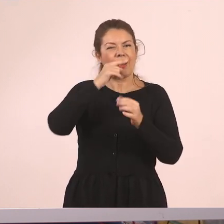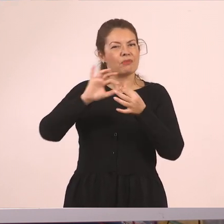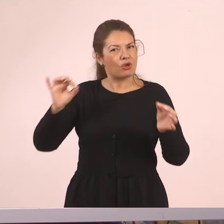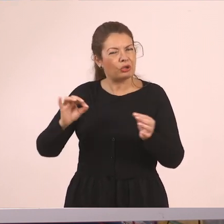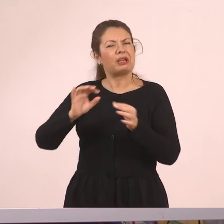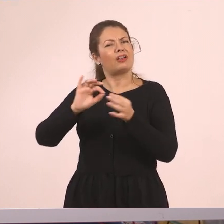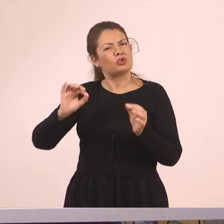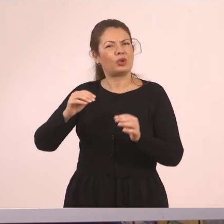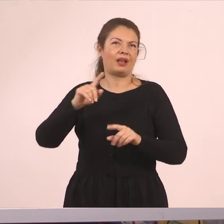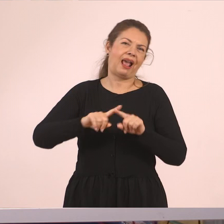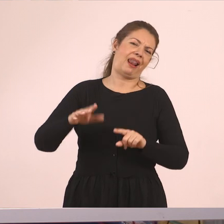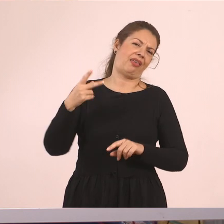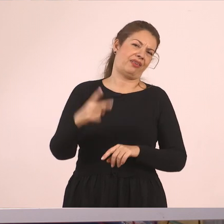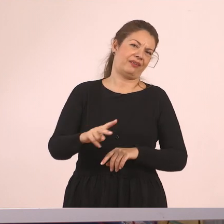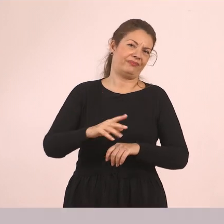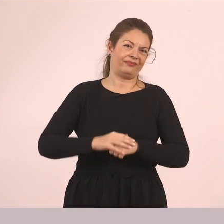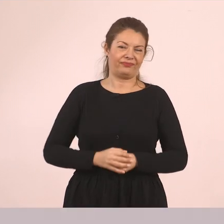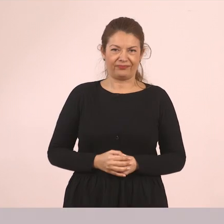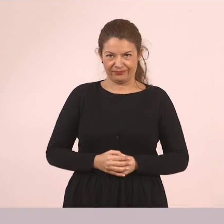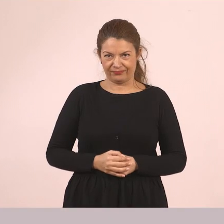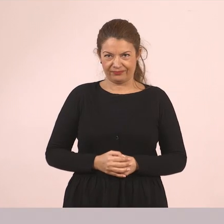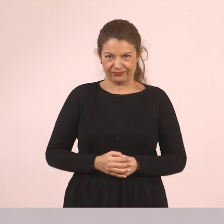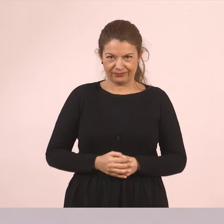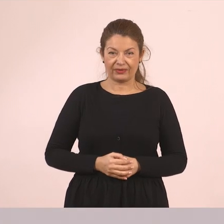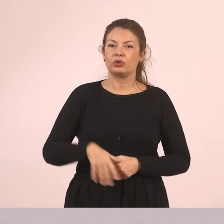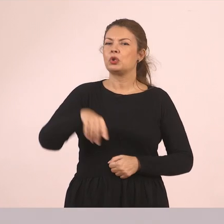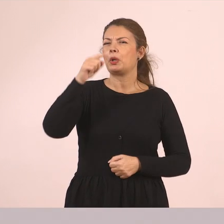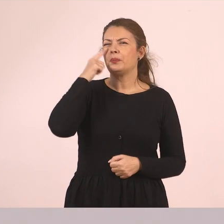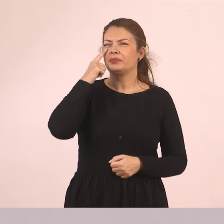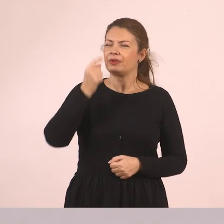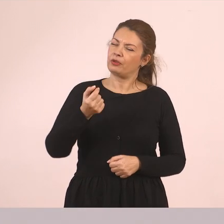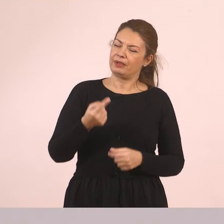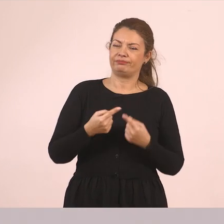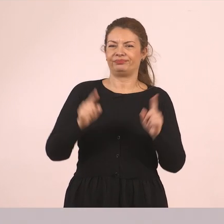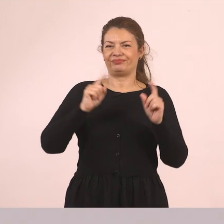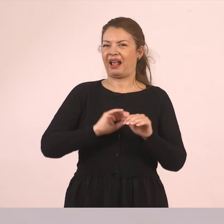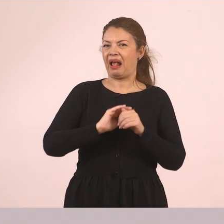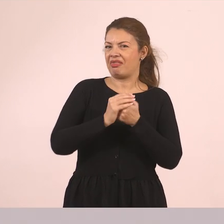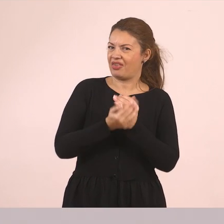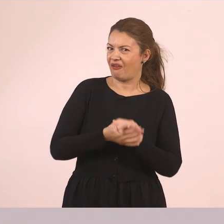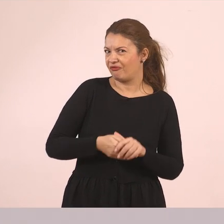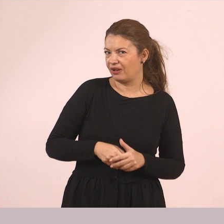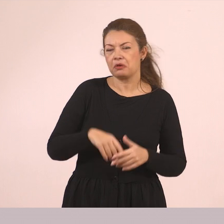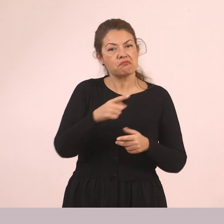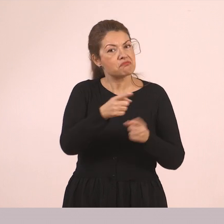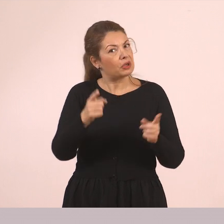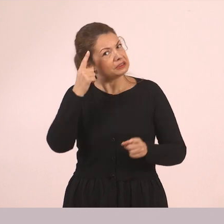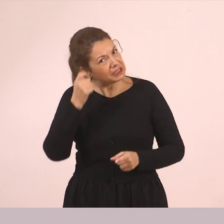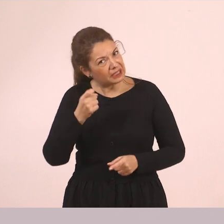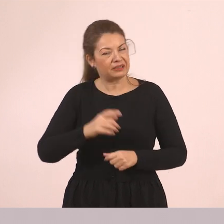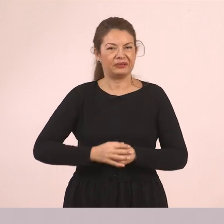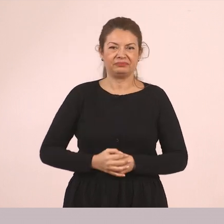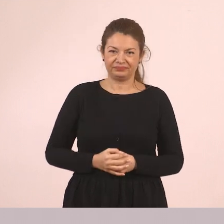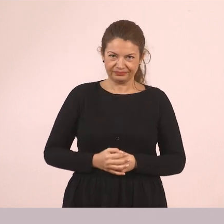και αξίζει να το προσεγγίσουμε. Πάμε τώρα σε κάτι πάρα πολύ ενδιαφέρον που επίσης μπορεί να το έχετε ακούσει.